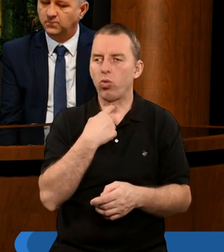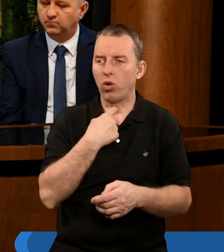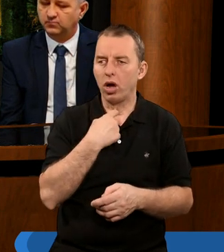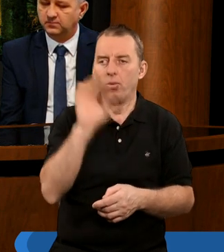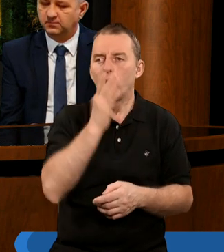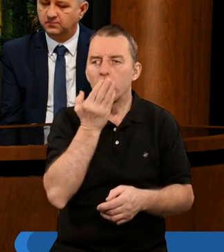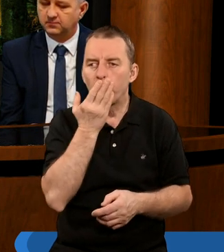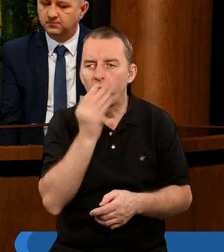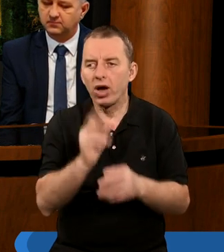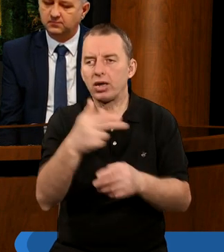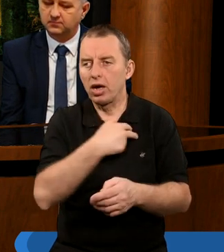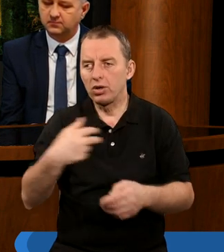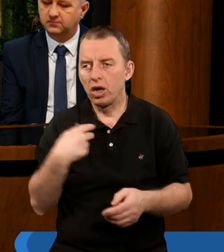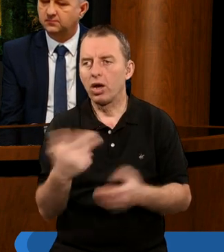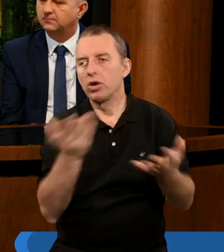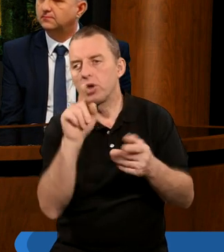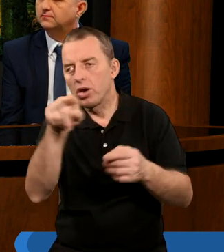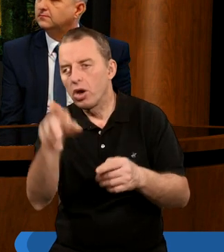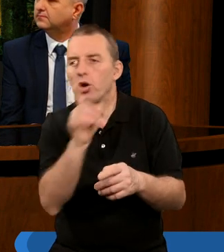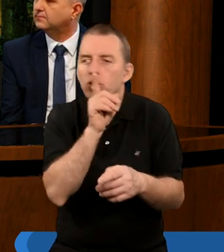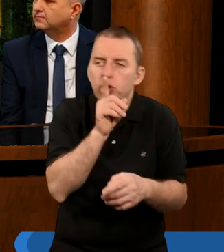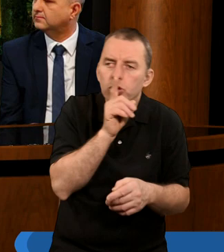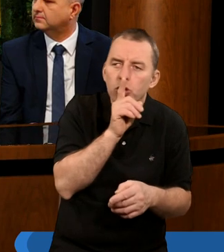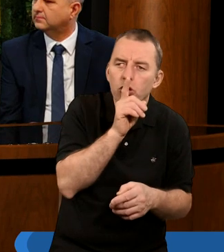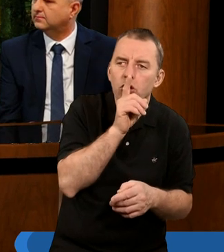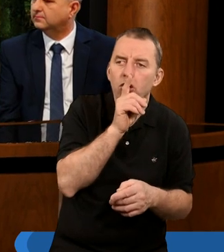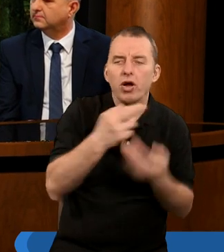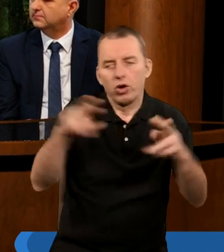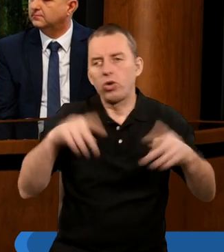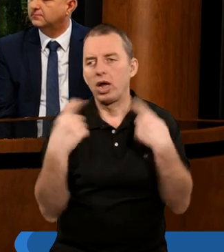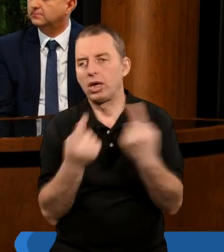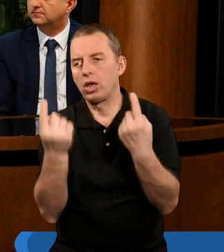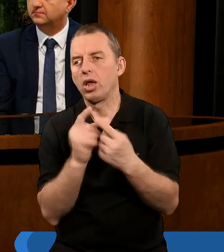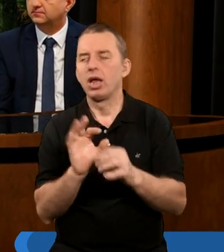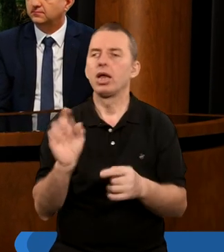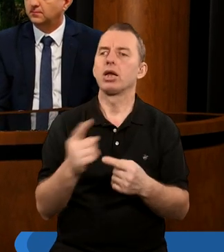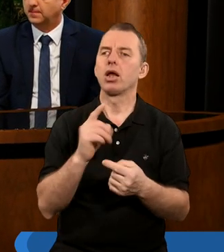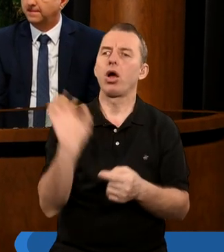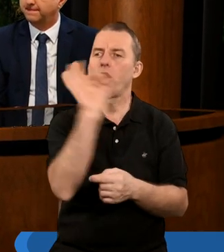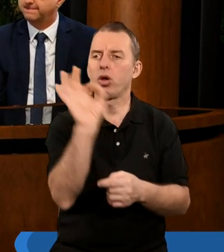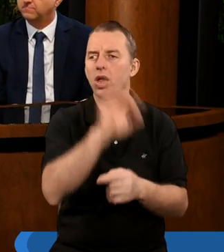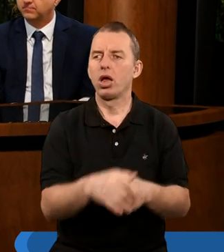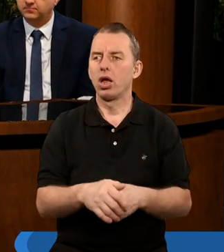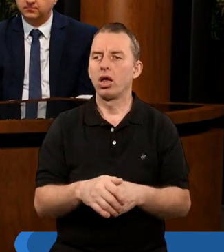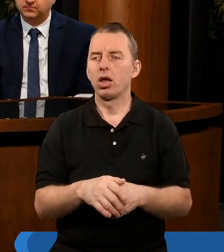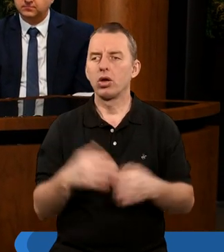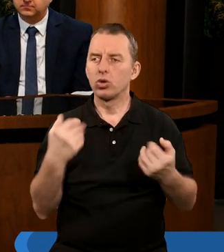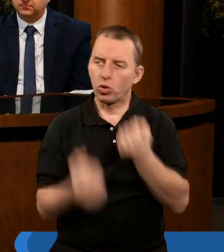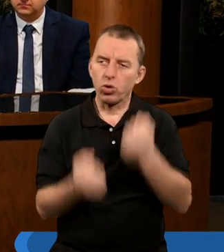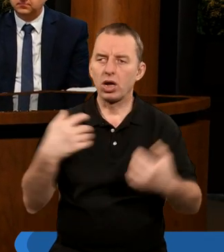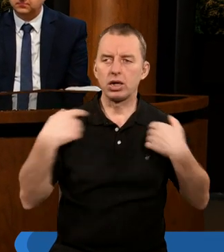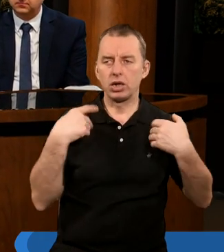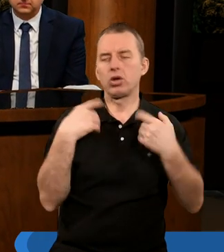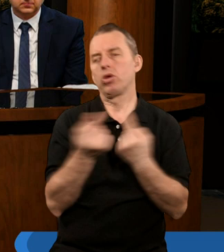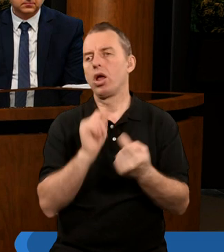przecież Pan Bóg mówi do każdego z nas gdzieś tam cicho, gdzieś tam przez różne sytuacje, okoliczności, może trudne jakieś sytuacje,